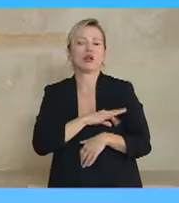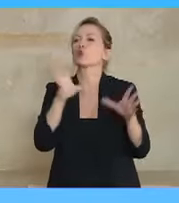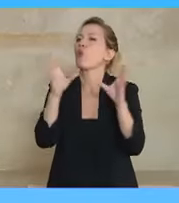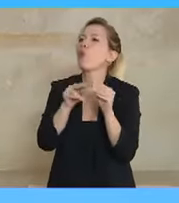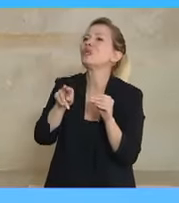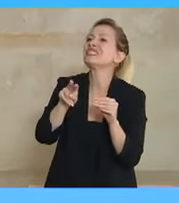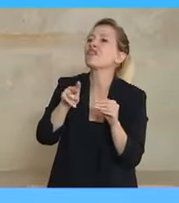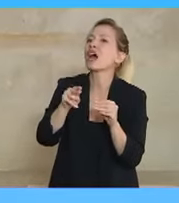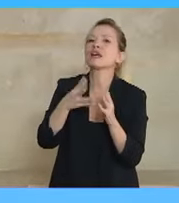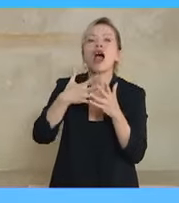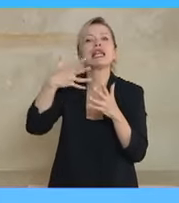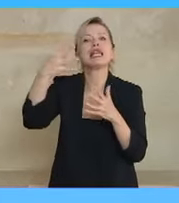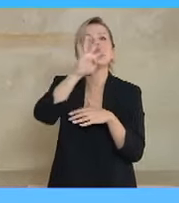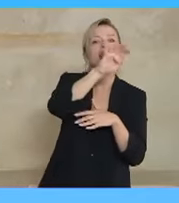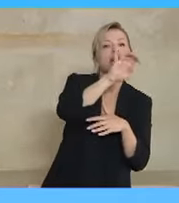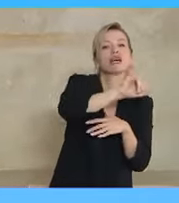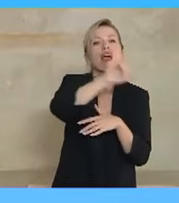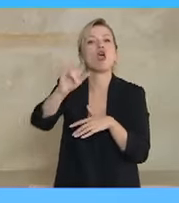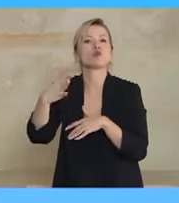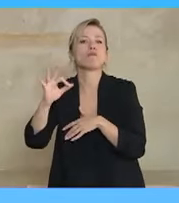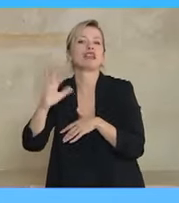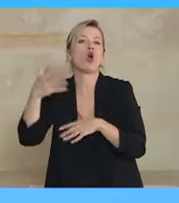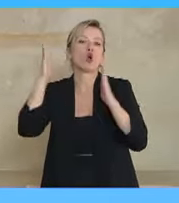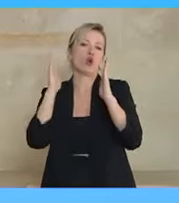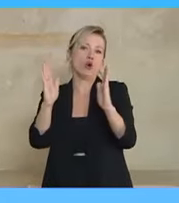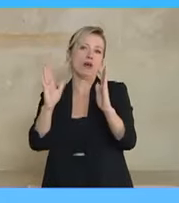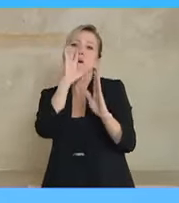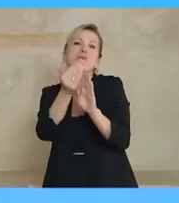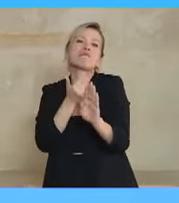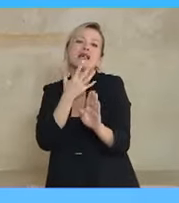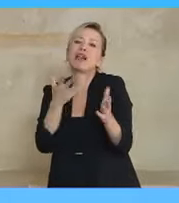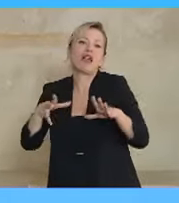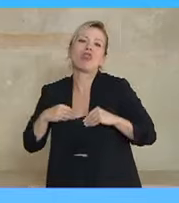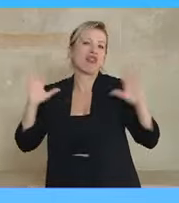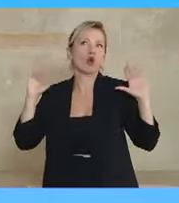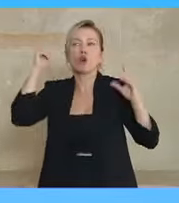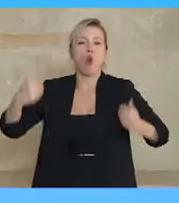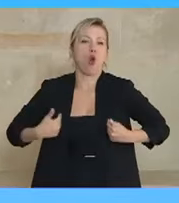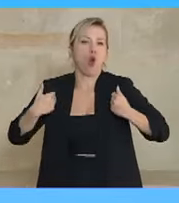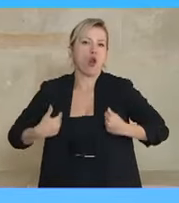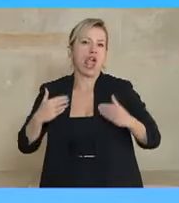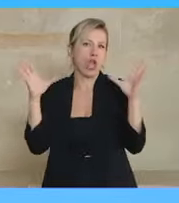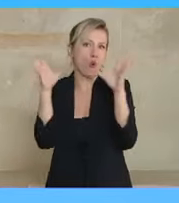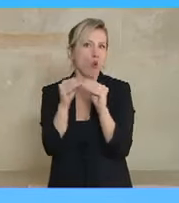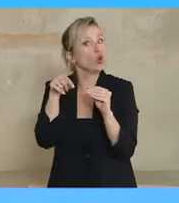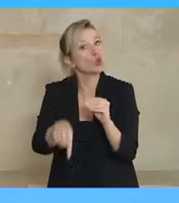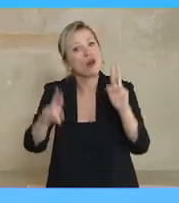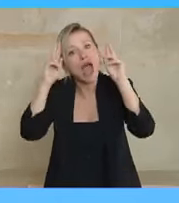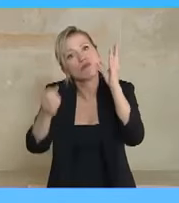40 έως 50 έτη, τα οποία είχαν αποκλειστεί. Από το προηγούμενο